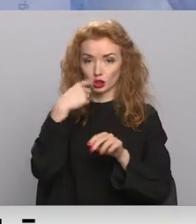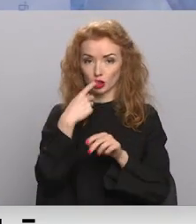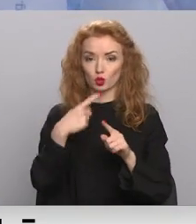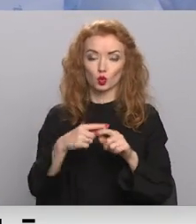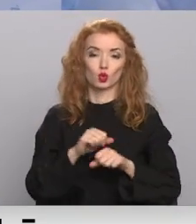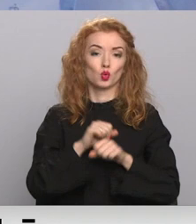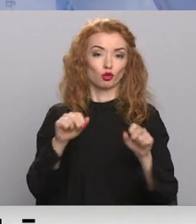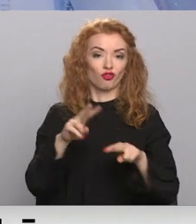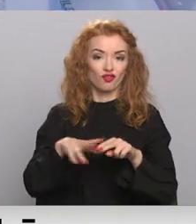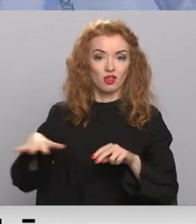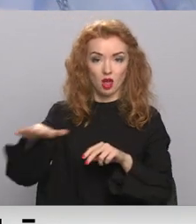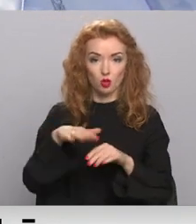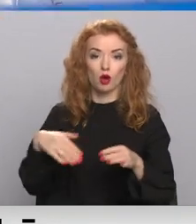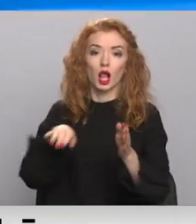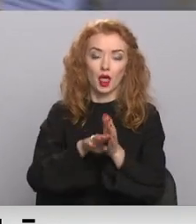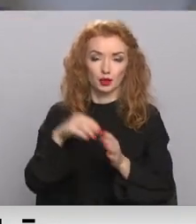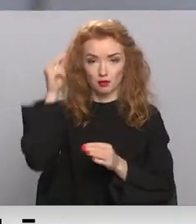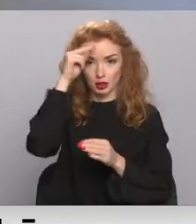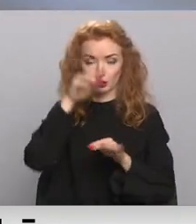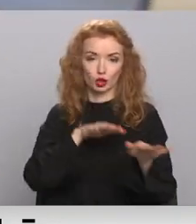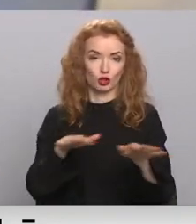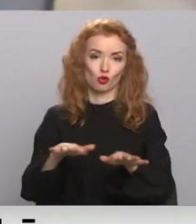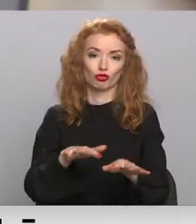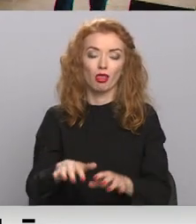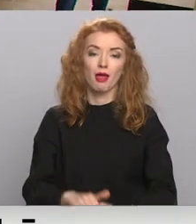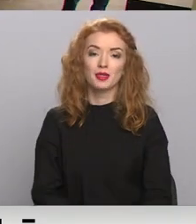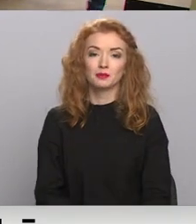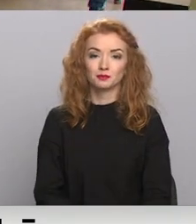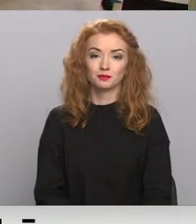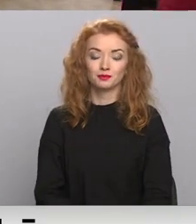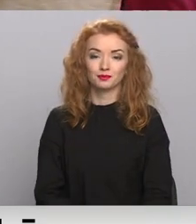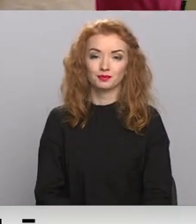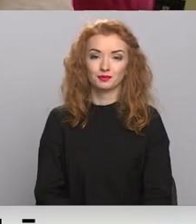drošāku vidi klātienes mācību rīkošanai. Mandar Līcīt, Latvijas televīzija.